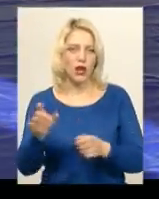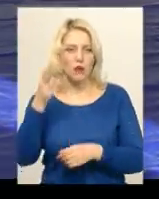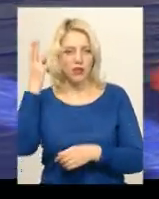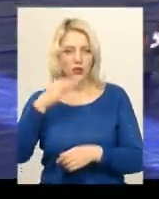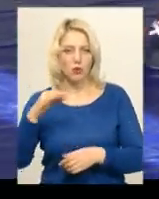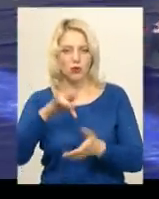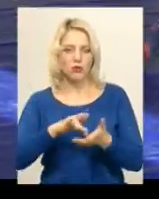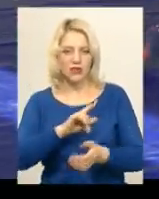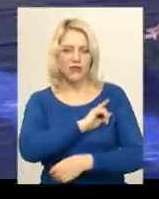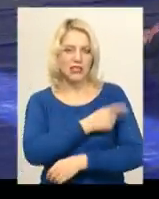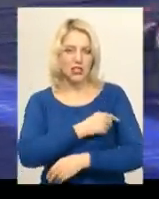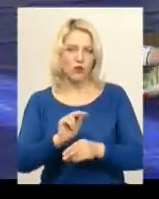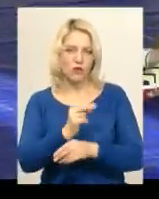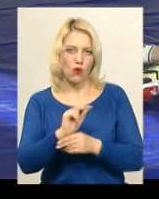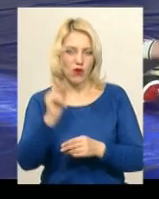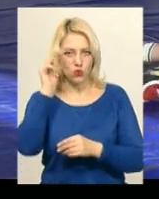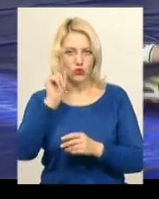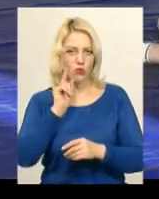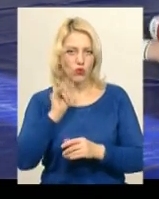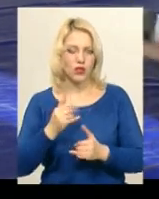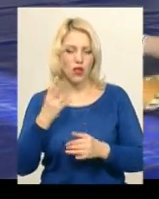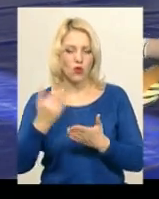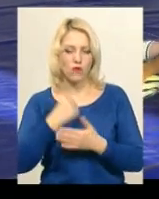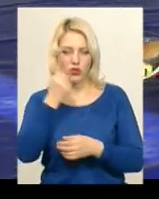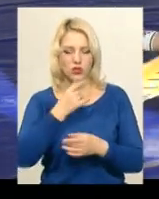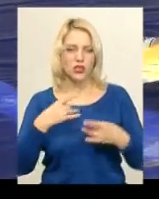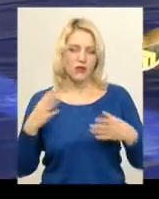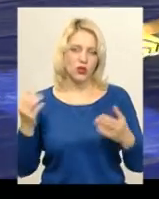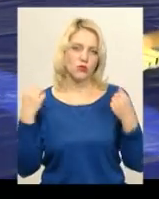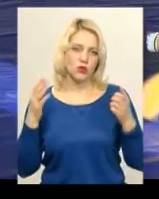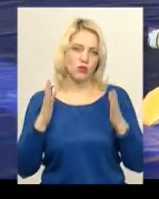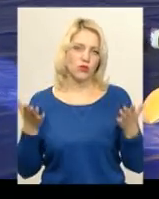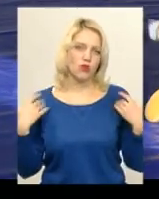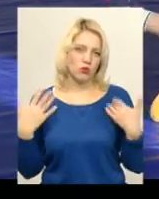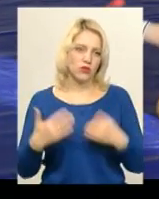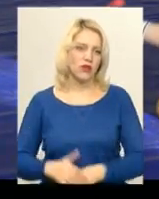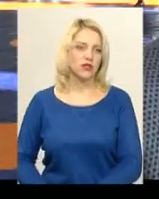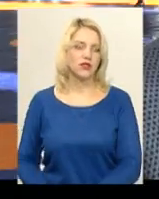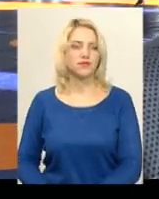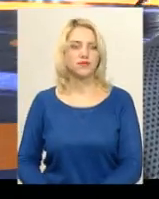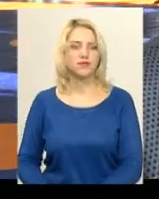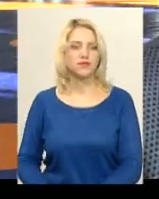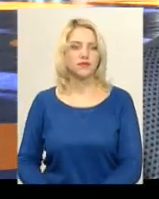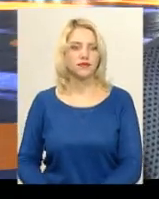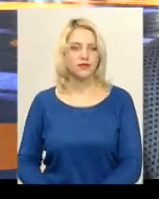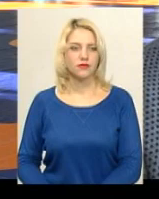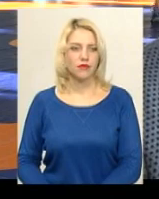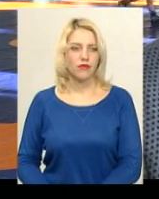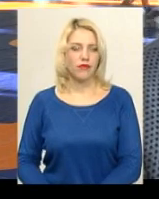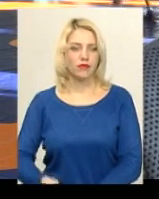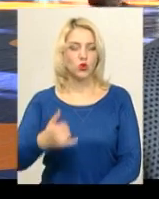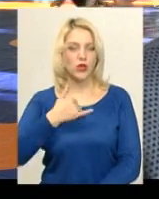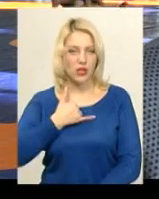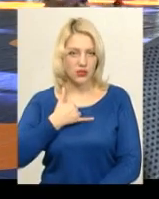фізичного виховання учнівської молоді, на новорічні свята спортсмени відпочиватимуть кілька днів. «У нас